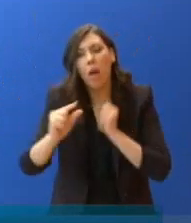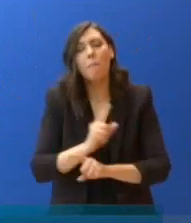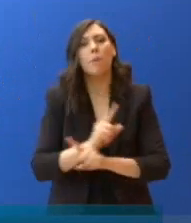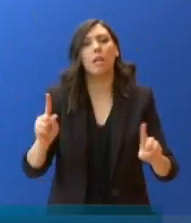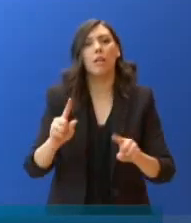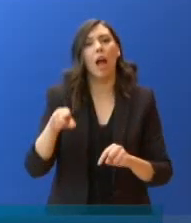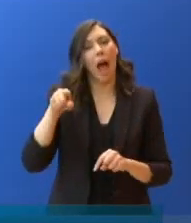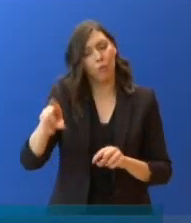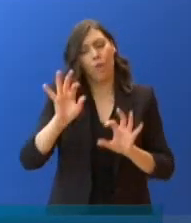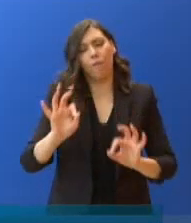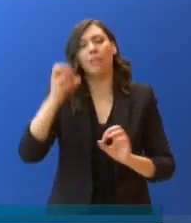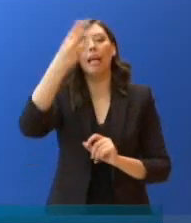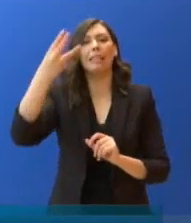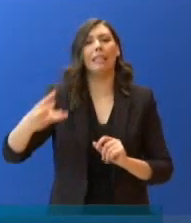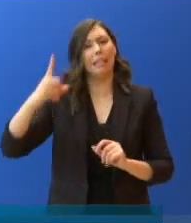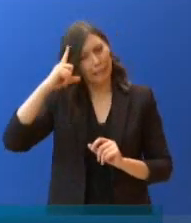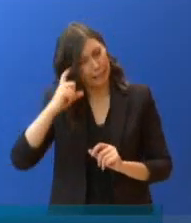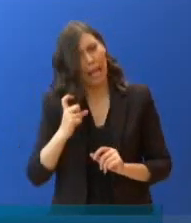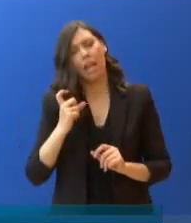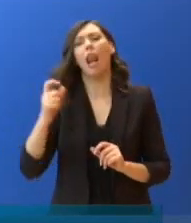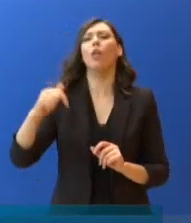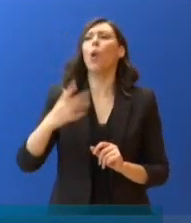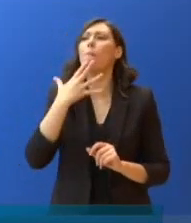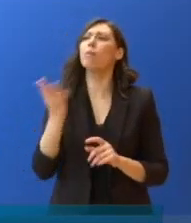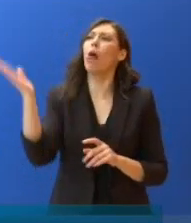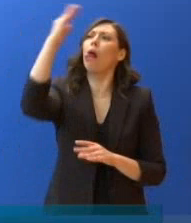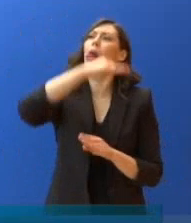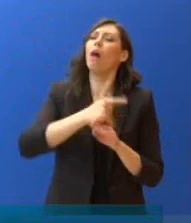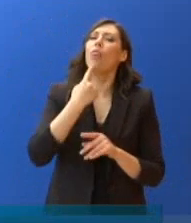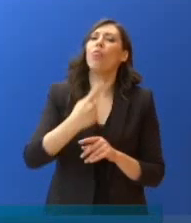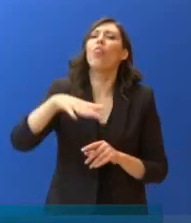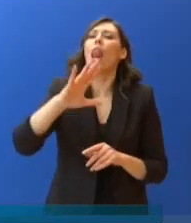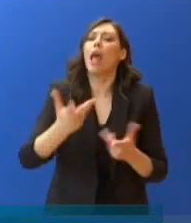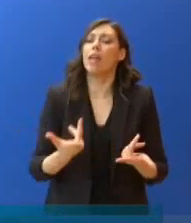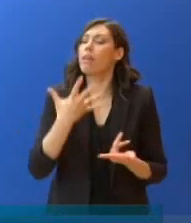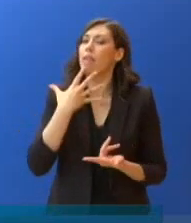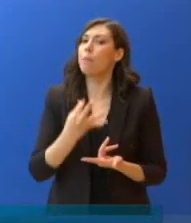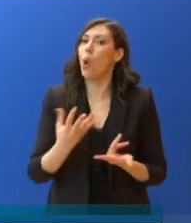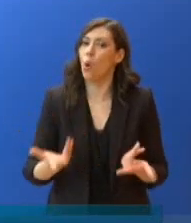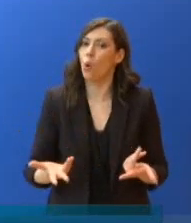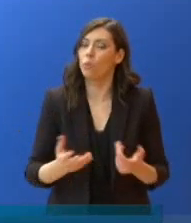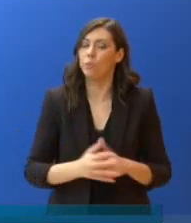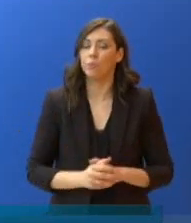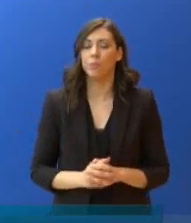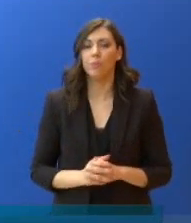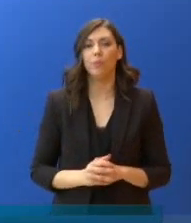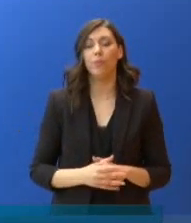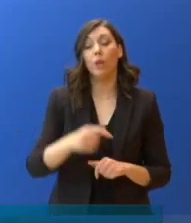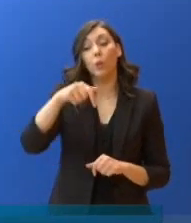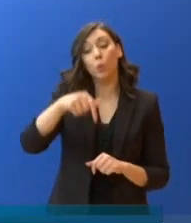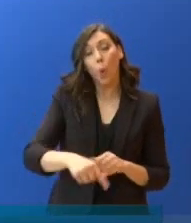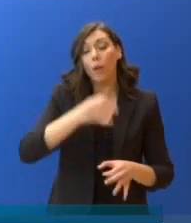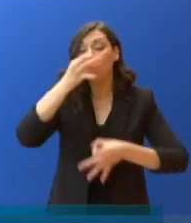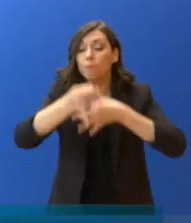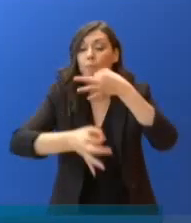επιμελώς τα αποκρύπτει. Έρχομαι τώρα στο ζήτημα πώς γίνεται η χρήση αυτού του